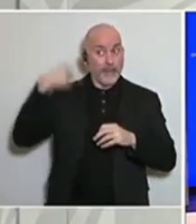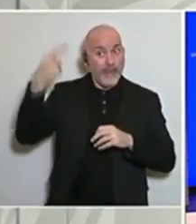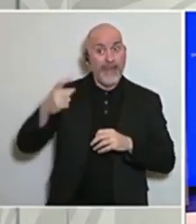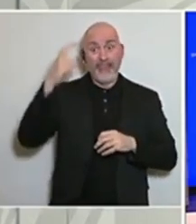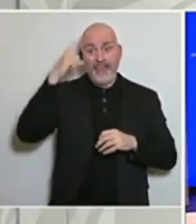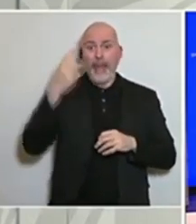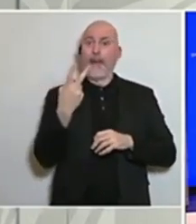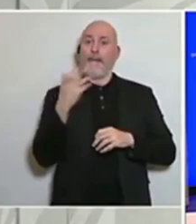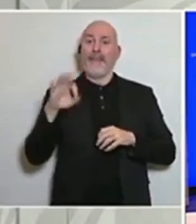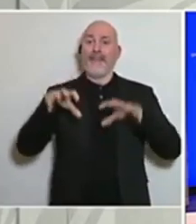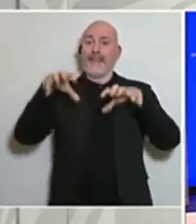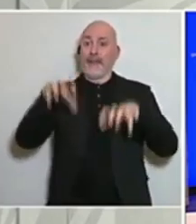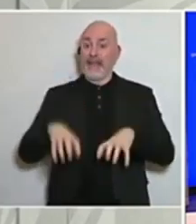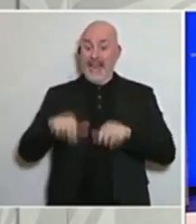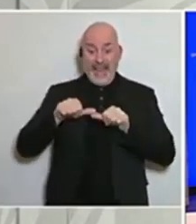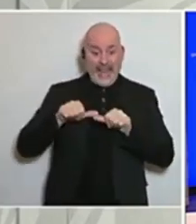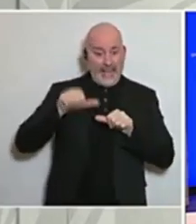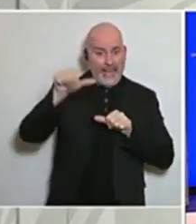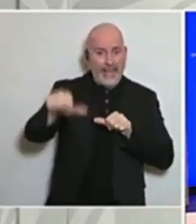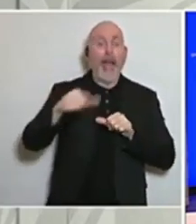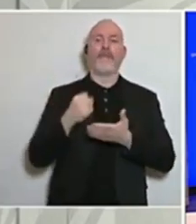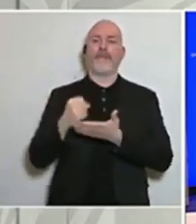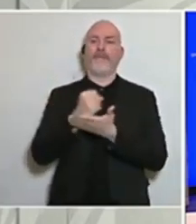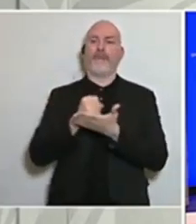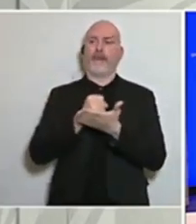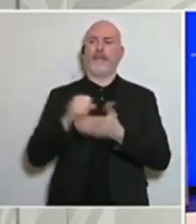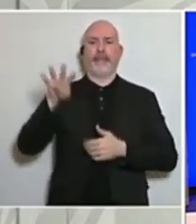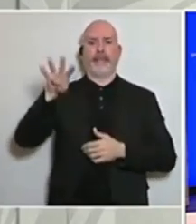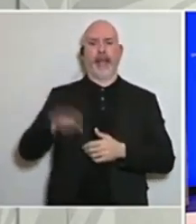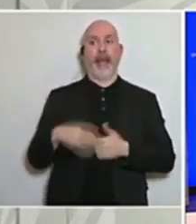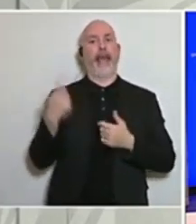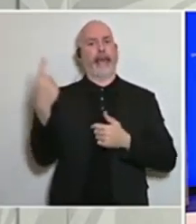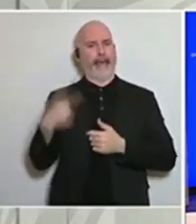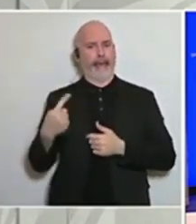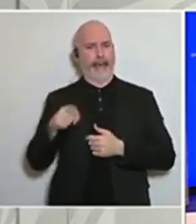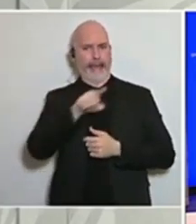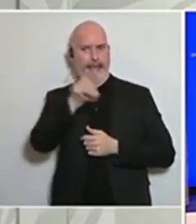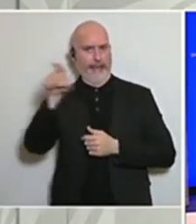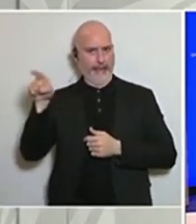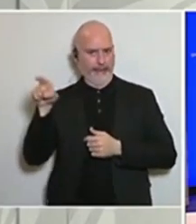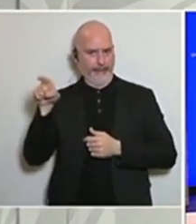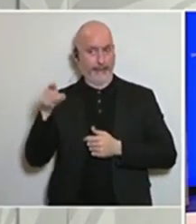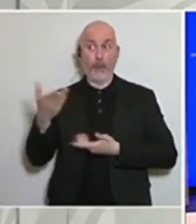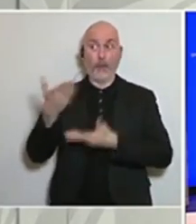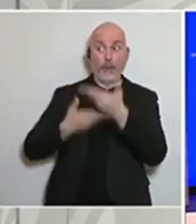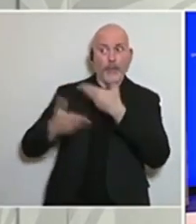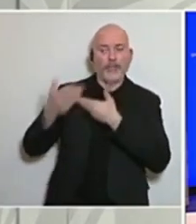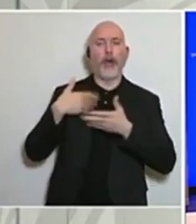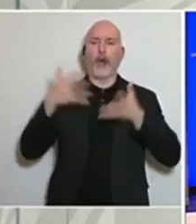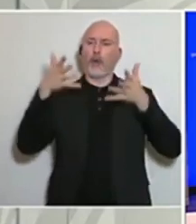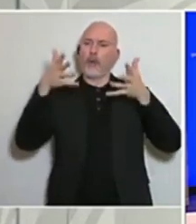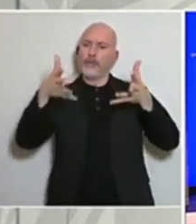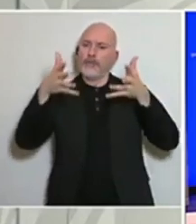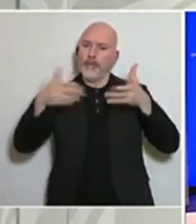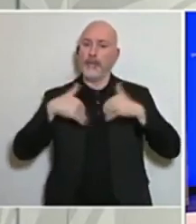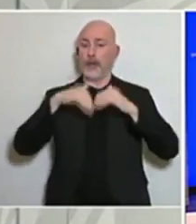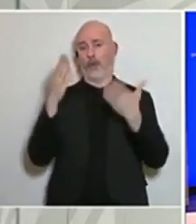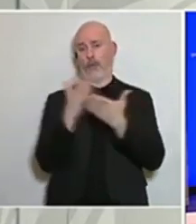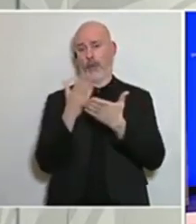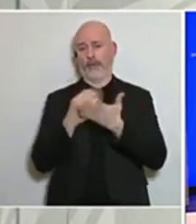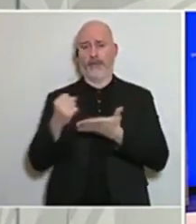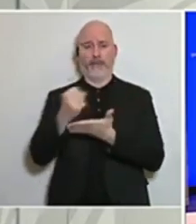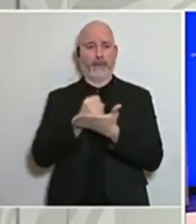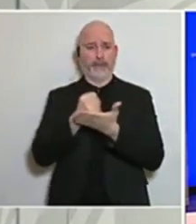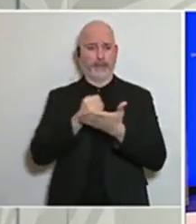d'abril a les farmàcies catalanes. Això ho farem en col·laboració amb el Consell de Col·legis de Farmacèutics de Catalunya, a qui